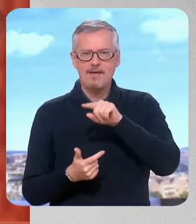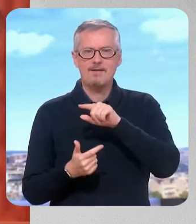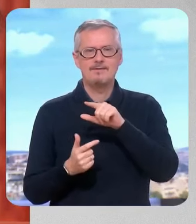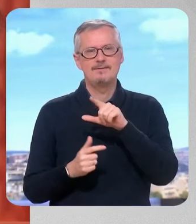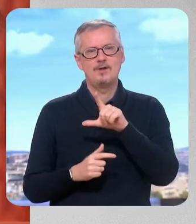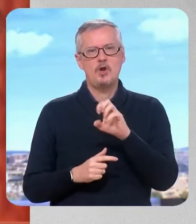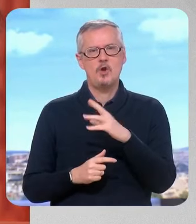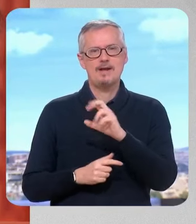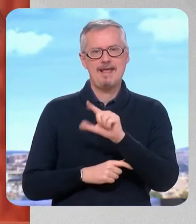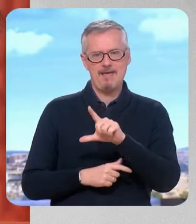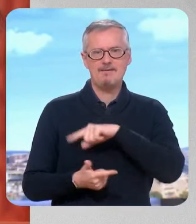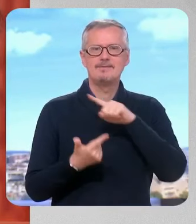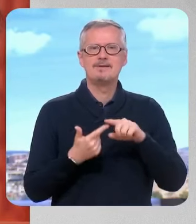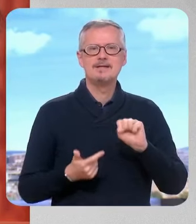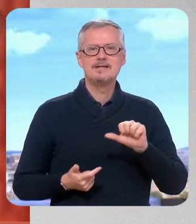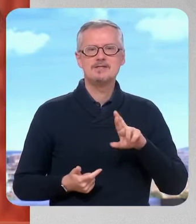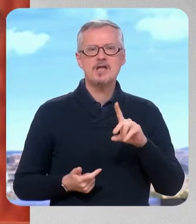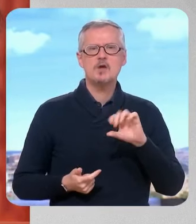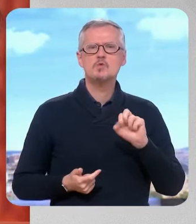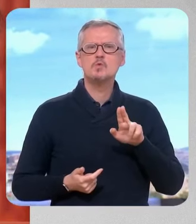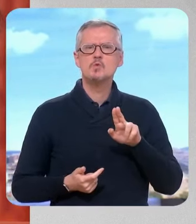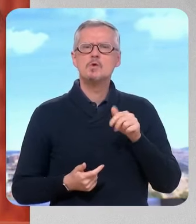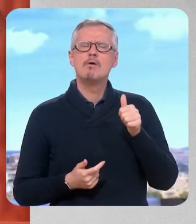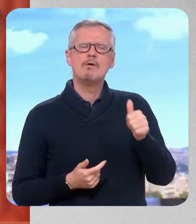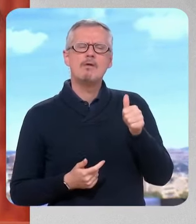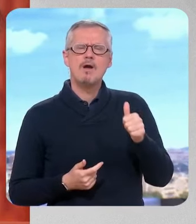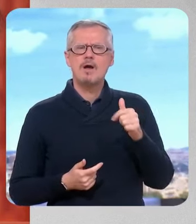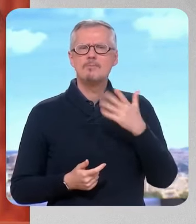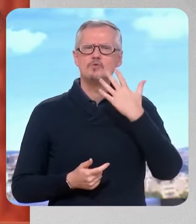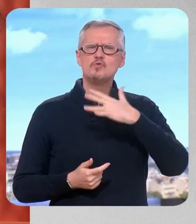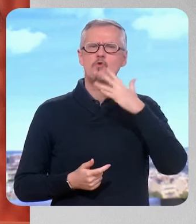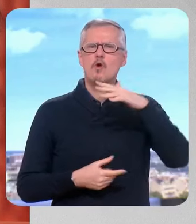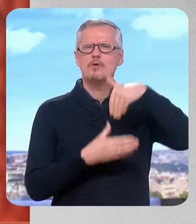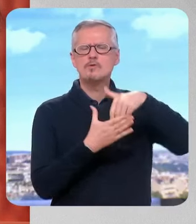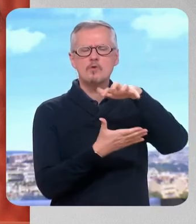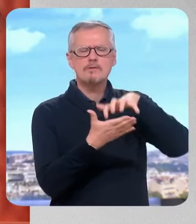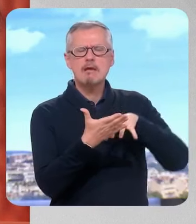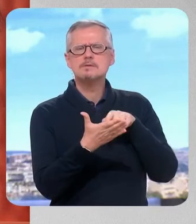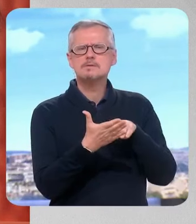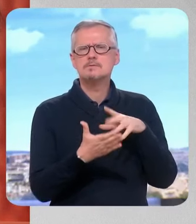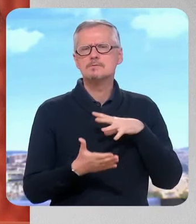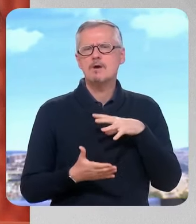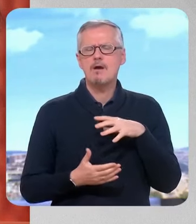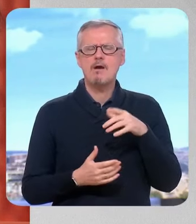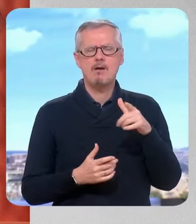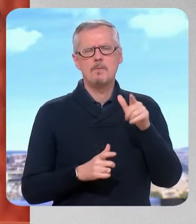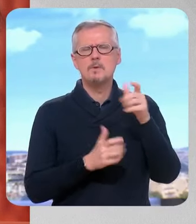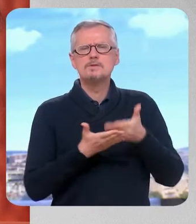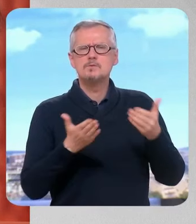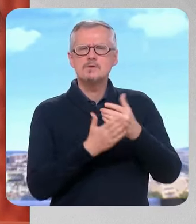mal-être masculin dans cet ex et que c'est pour ça qu'il faut le décorer ? C'est quand même un chanteur très populaire, que j'aime bien moi personnellement.